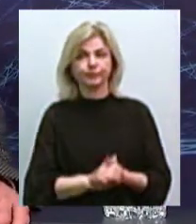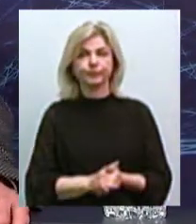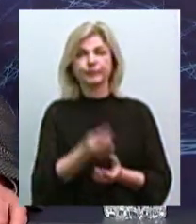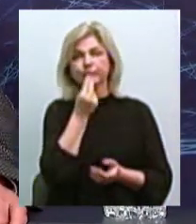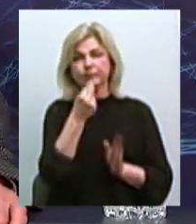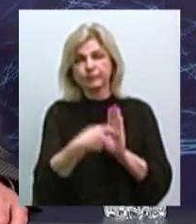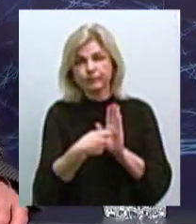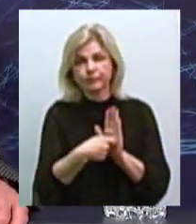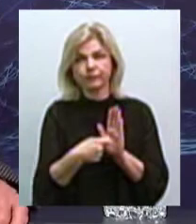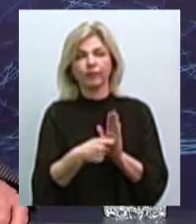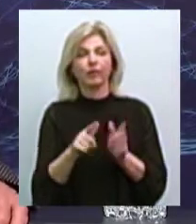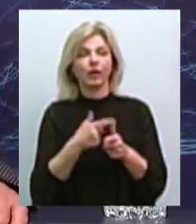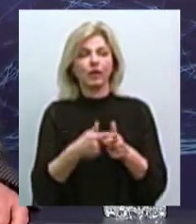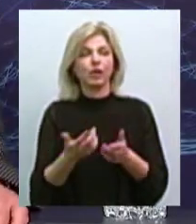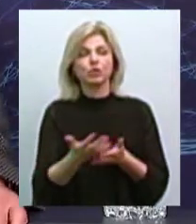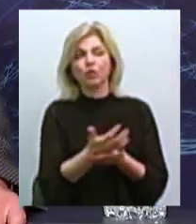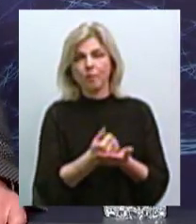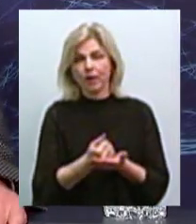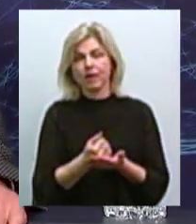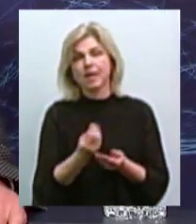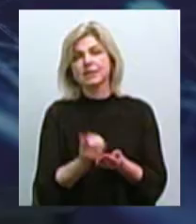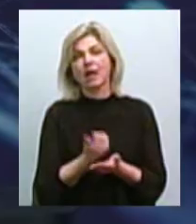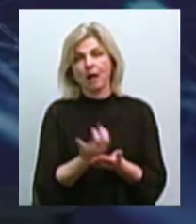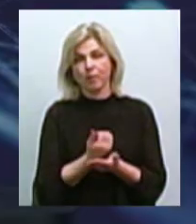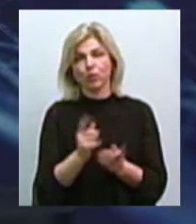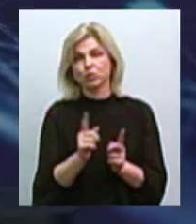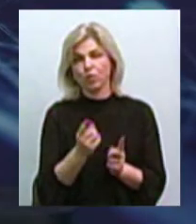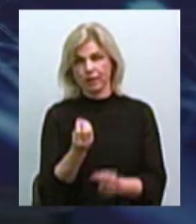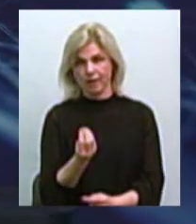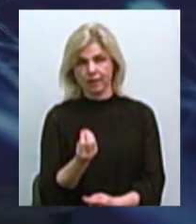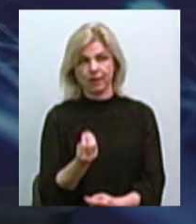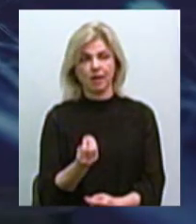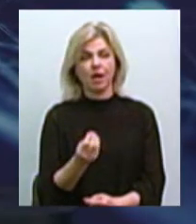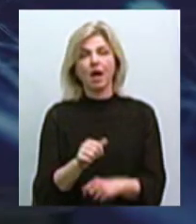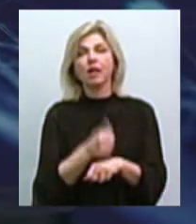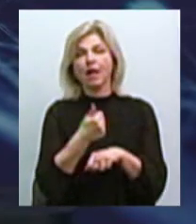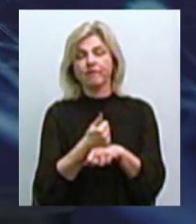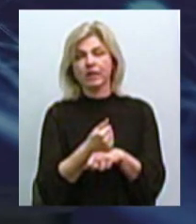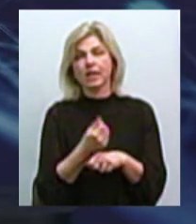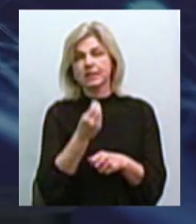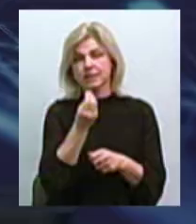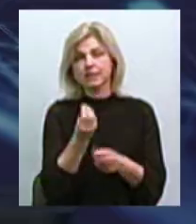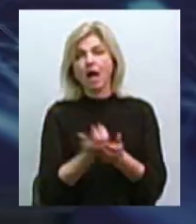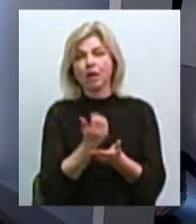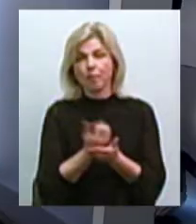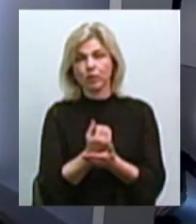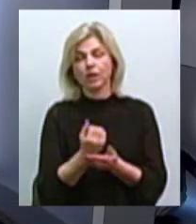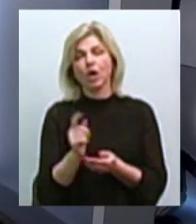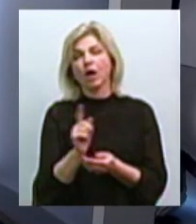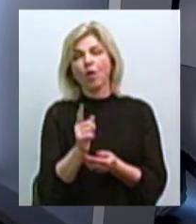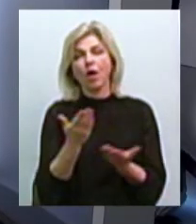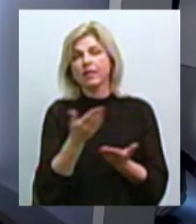місцевим баком, щоб собрати макулатуру, заробити на цьому якісь средства. Тобто, в основному, заробіток у них відходить з цього. Либо якась